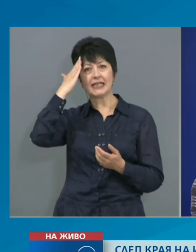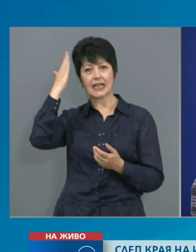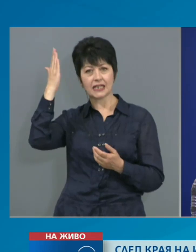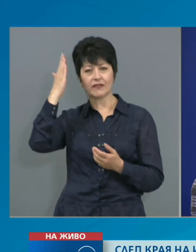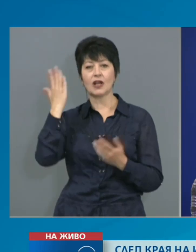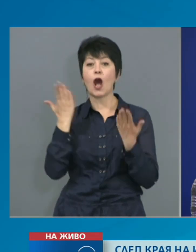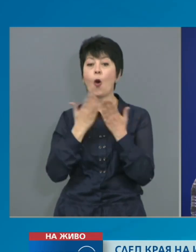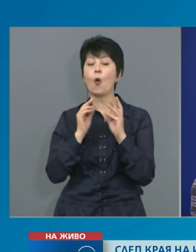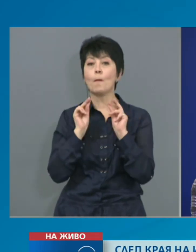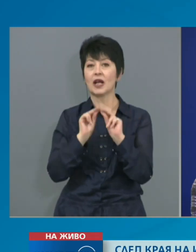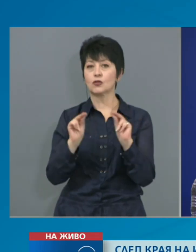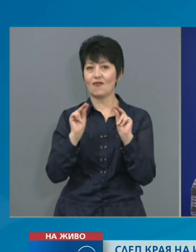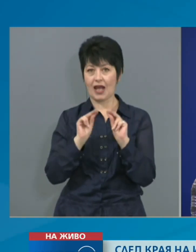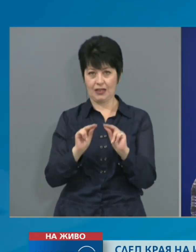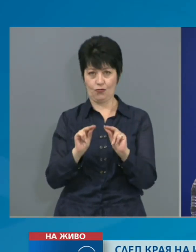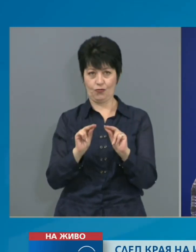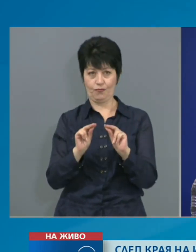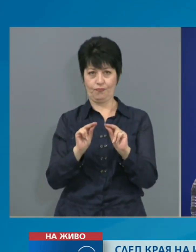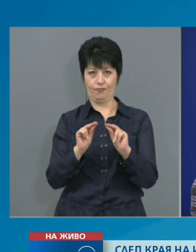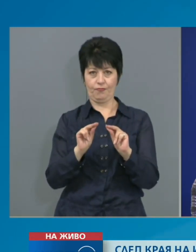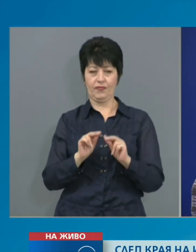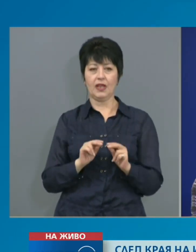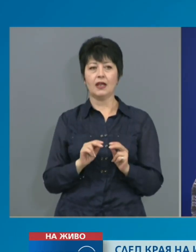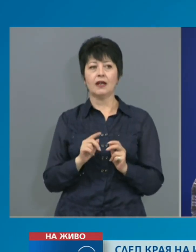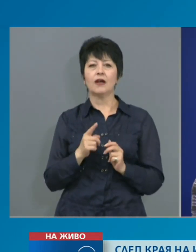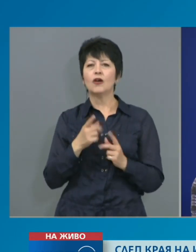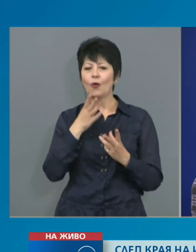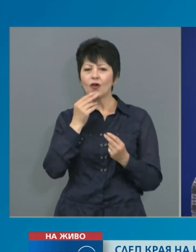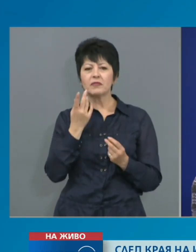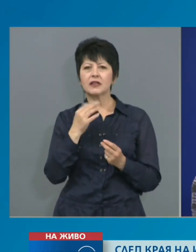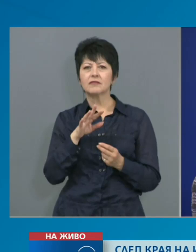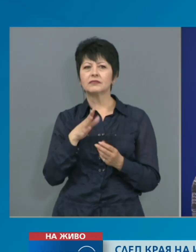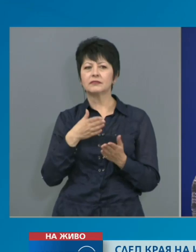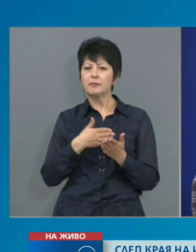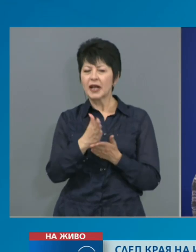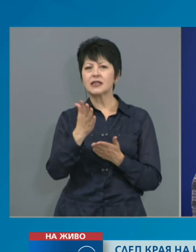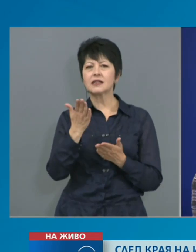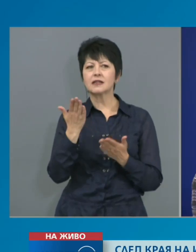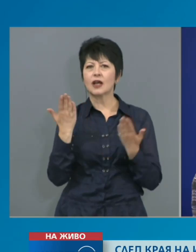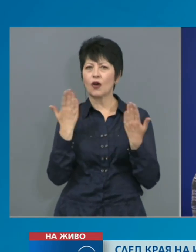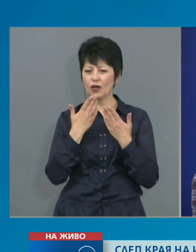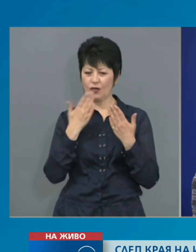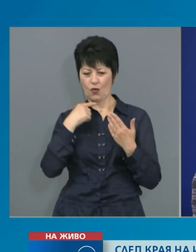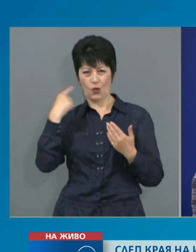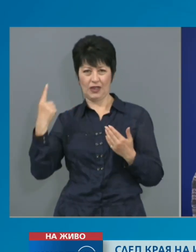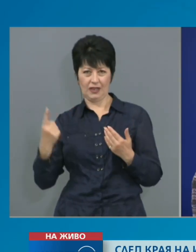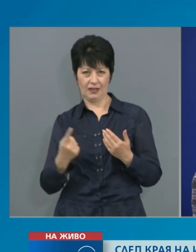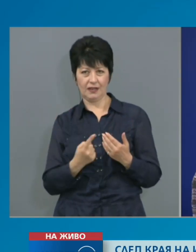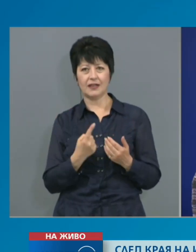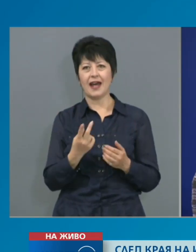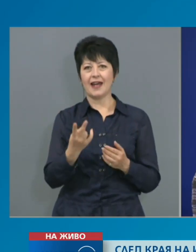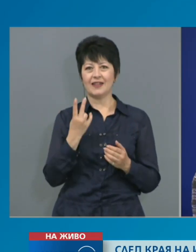образованието и науката. През учебната 2019-2020